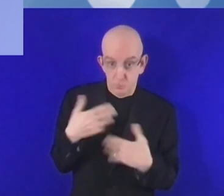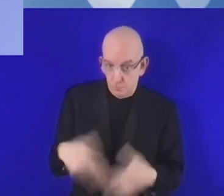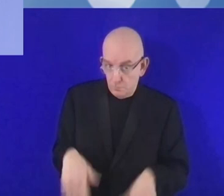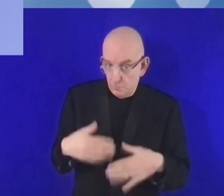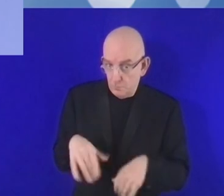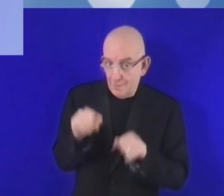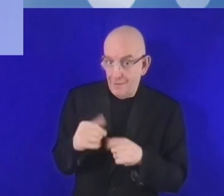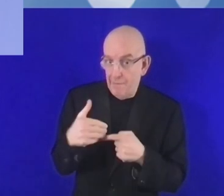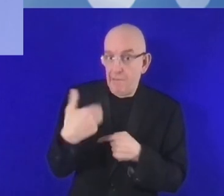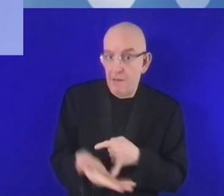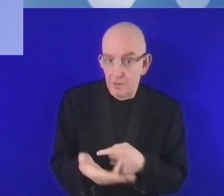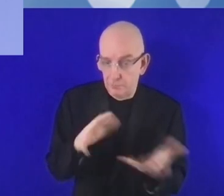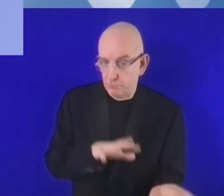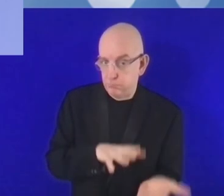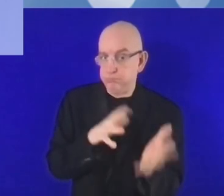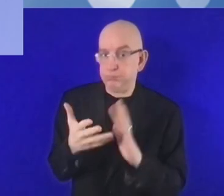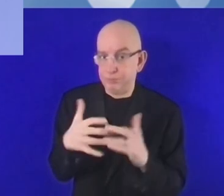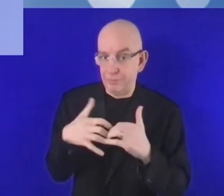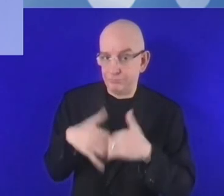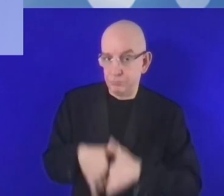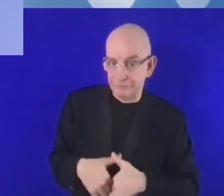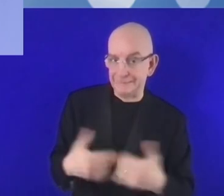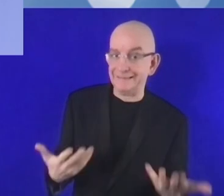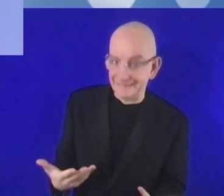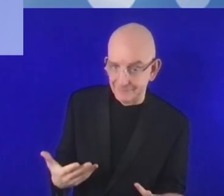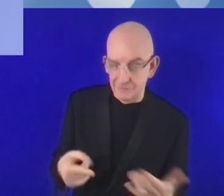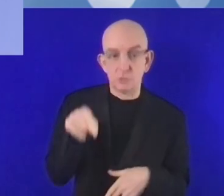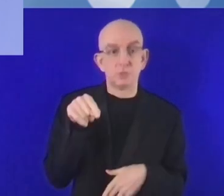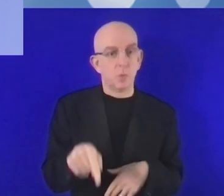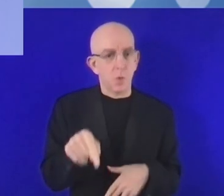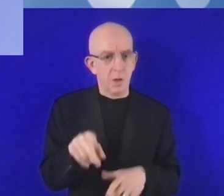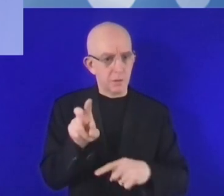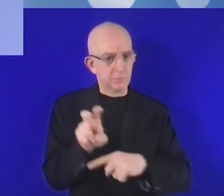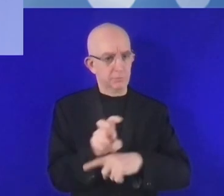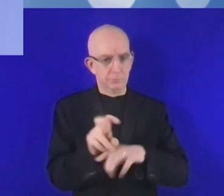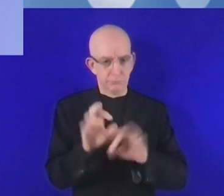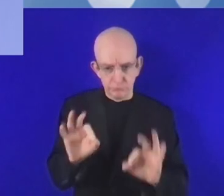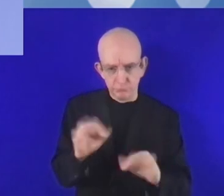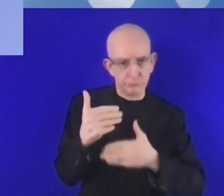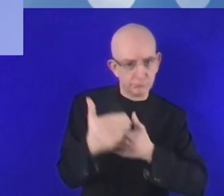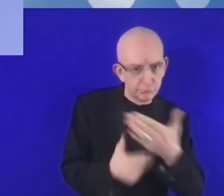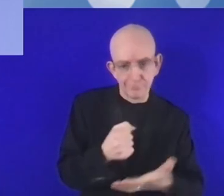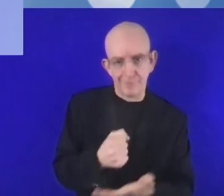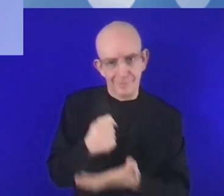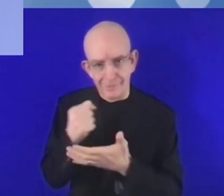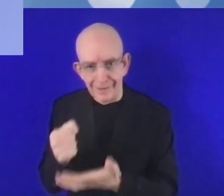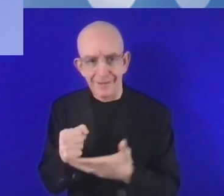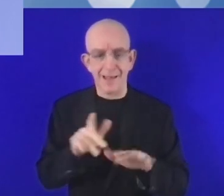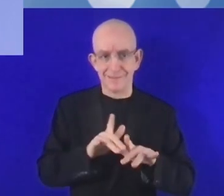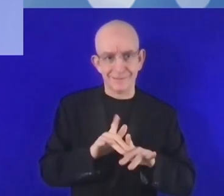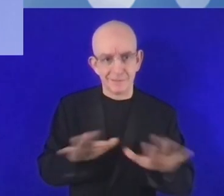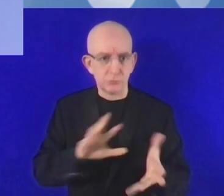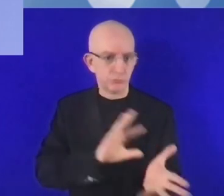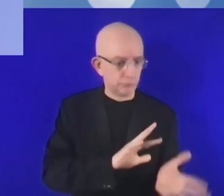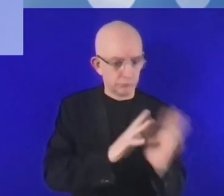لم نبدأ بذلك بجرأة وبسرعة للتغييرات اللازمة،